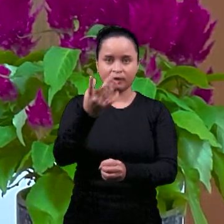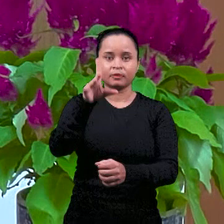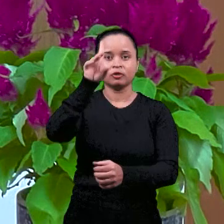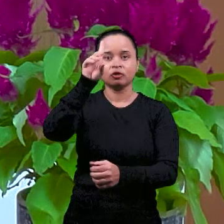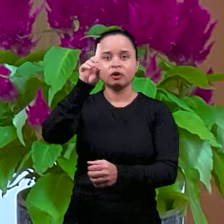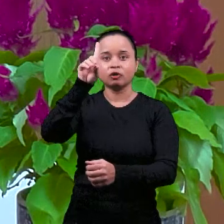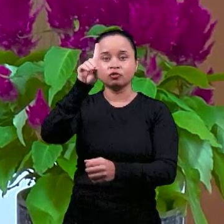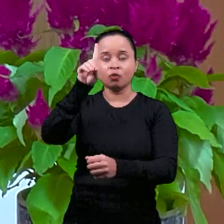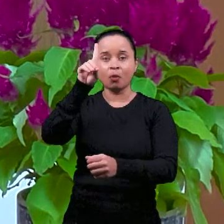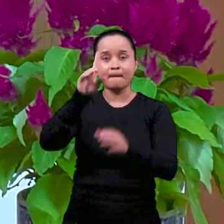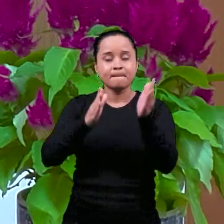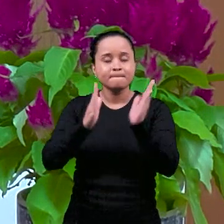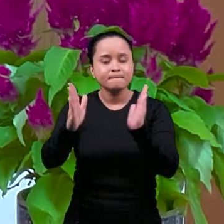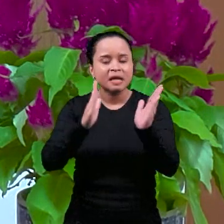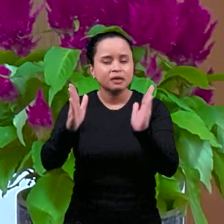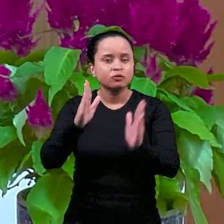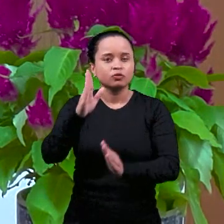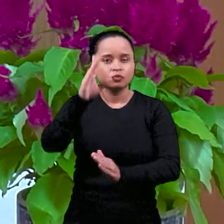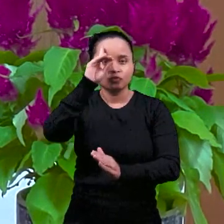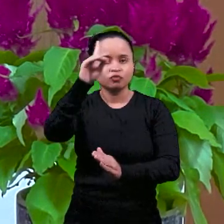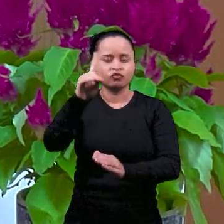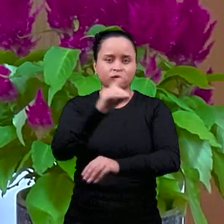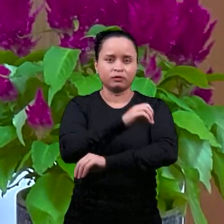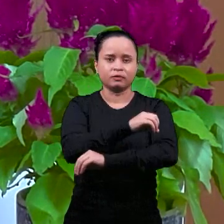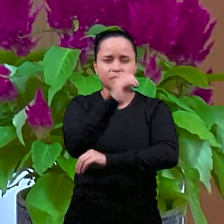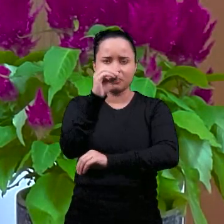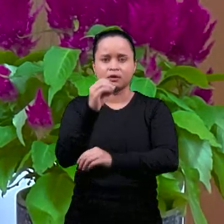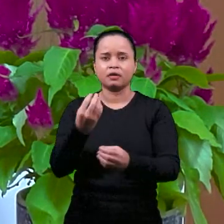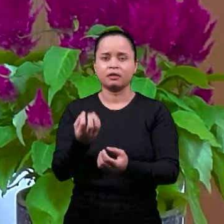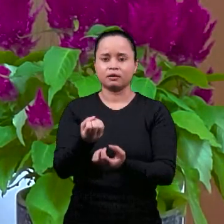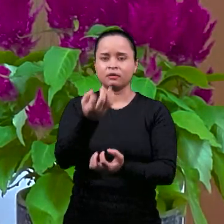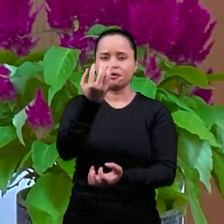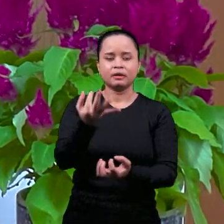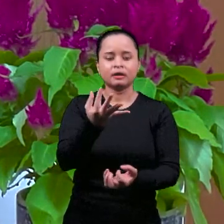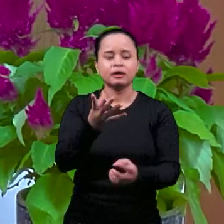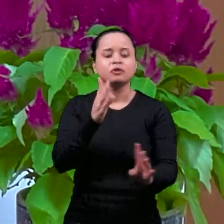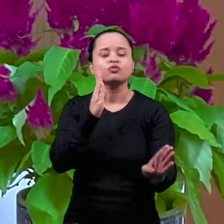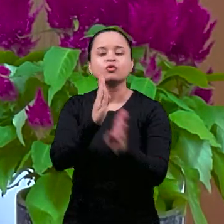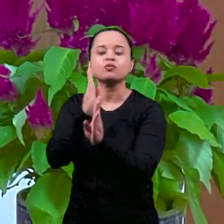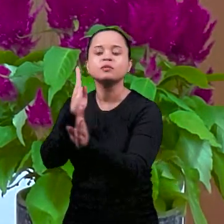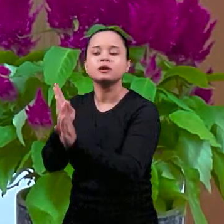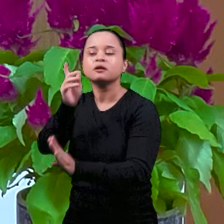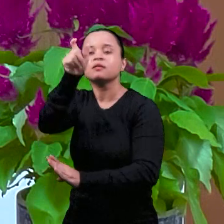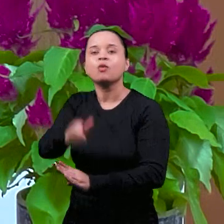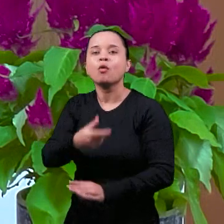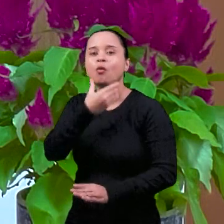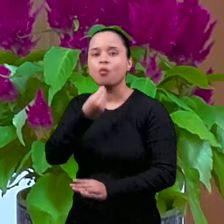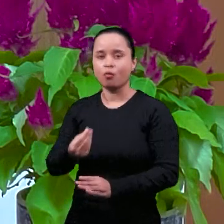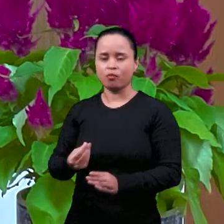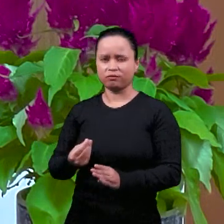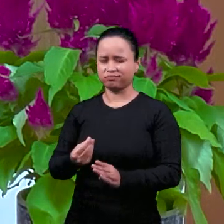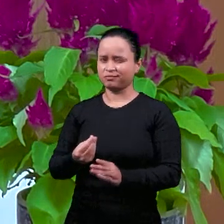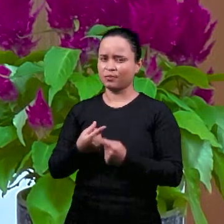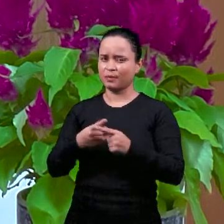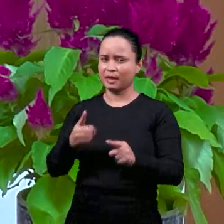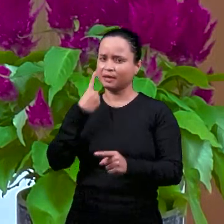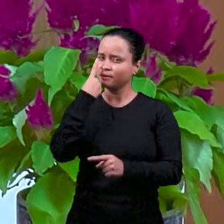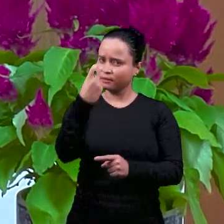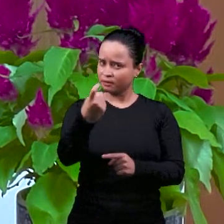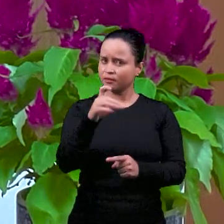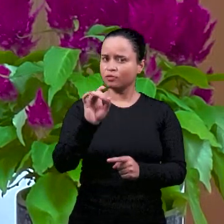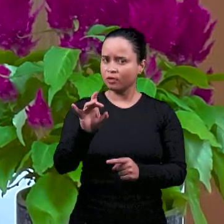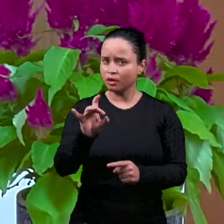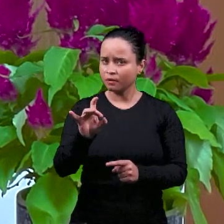Он хотел определить, где есть человек. На самом деле, интерес его был не только